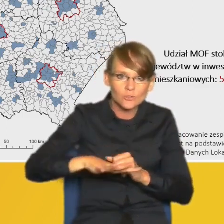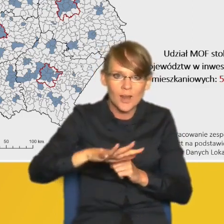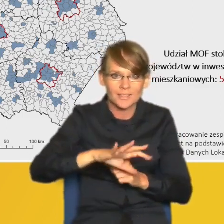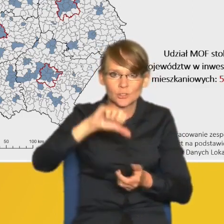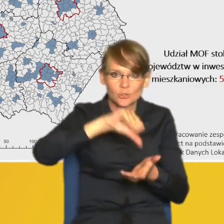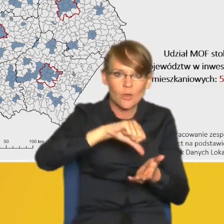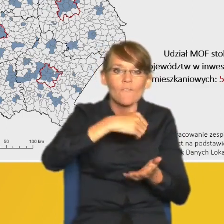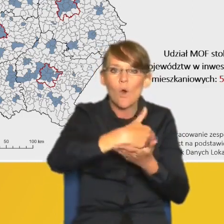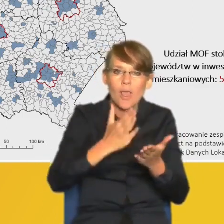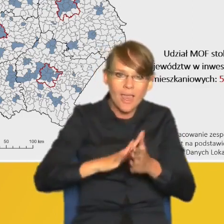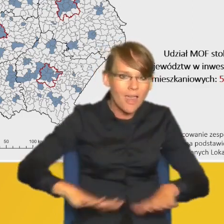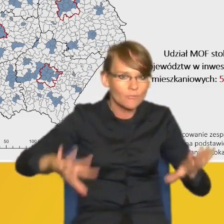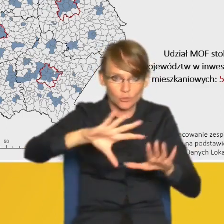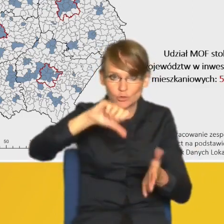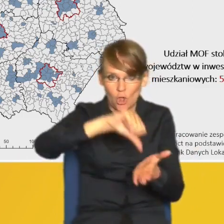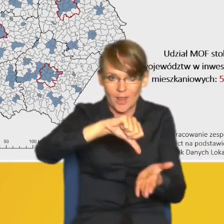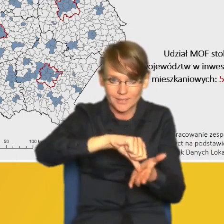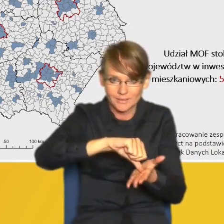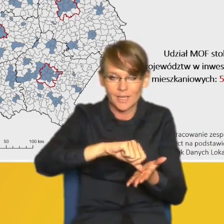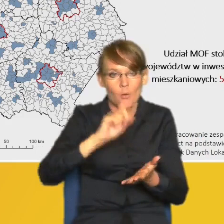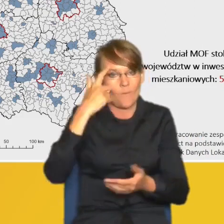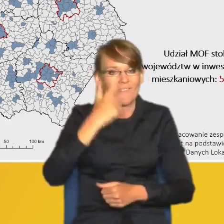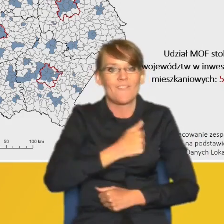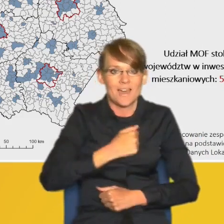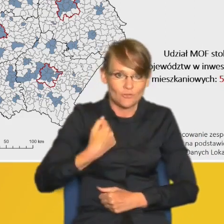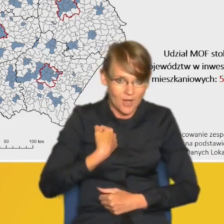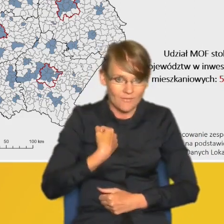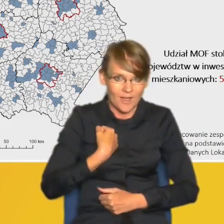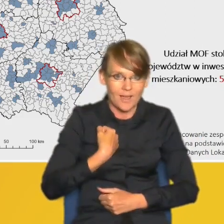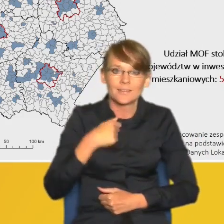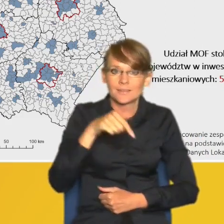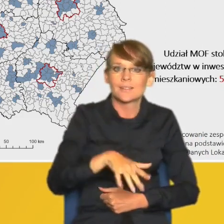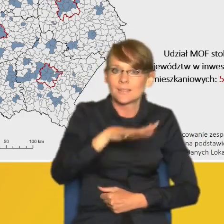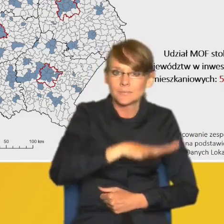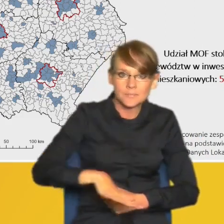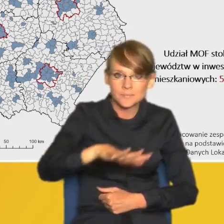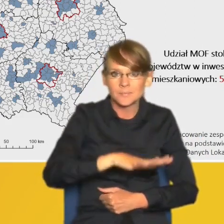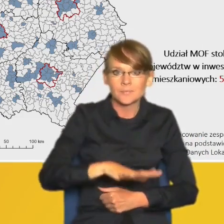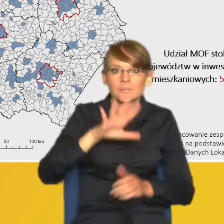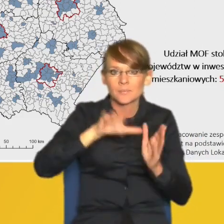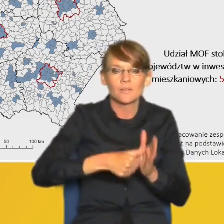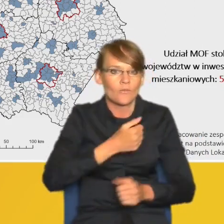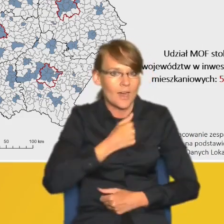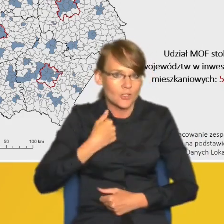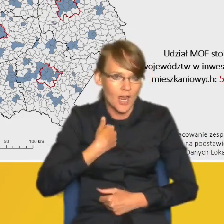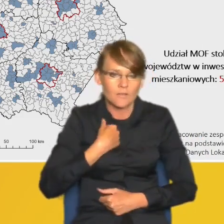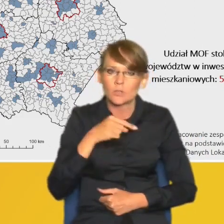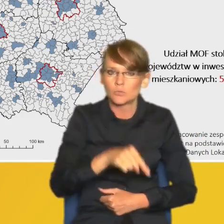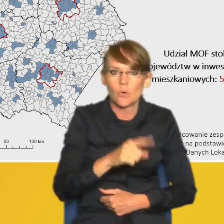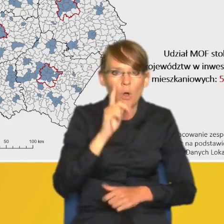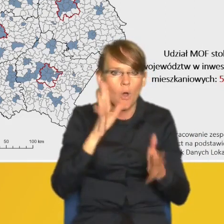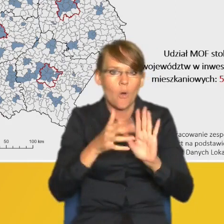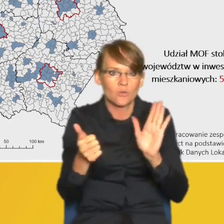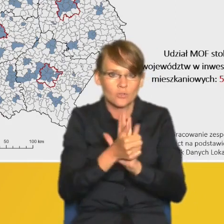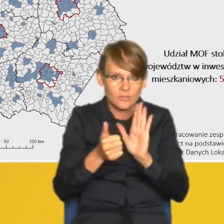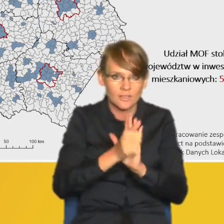województw, zwłaszcza Warszawy, gdzie na ten region miejski Warszawy przypada prawie 16